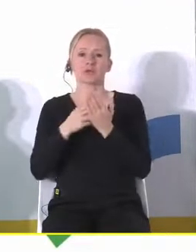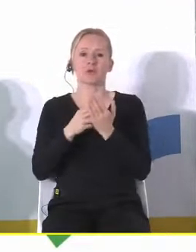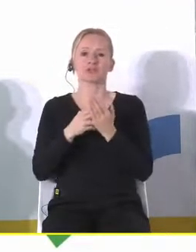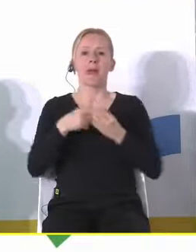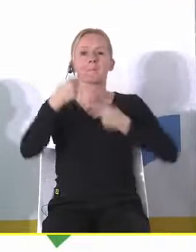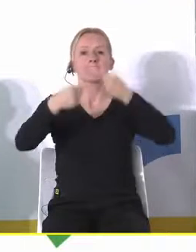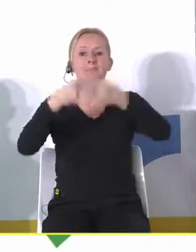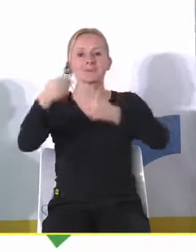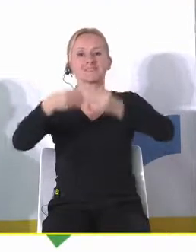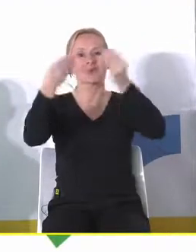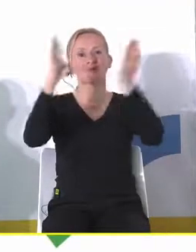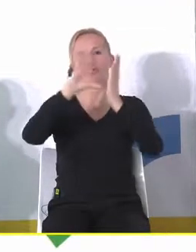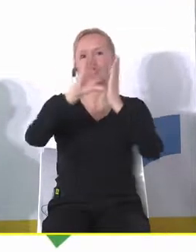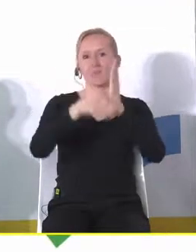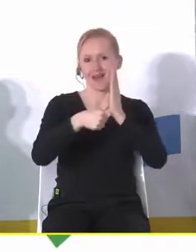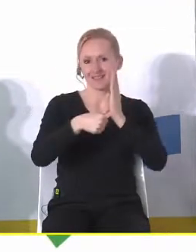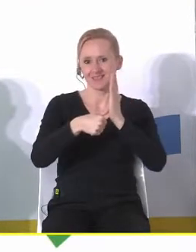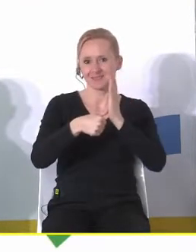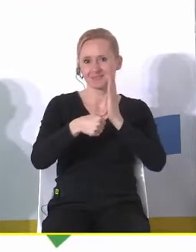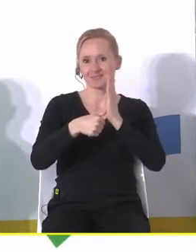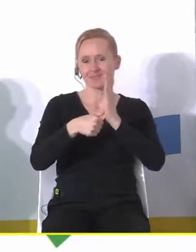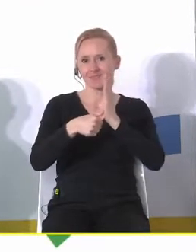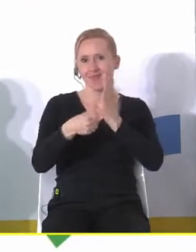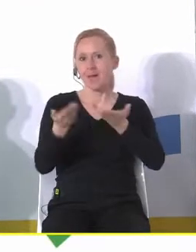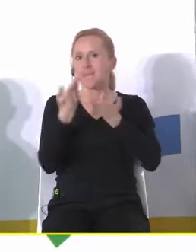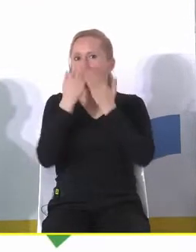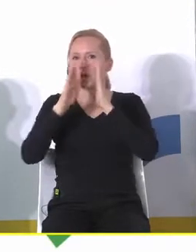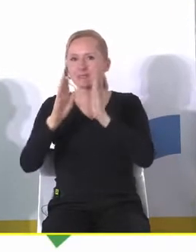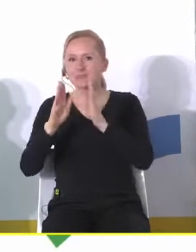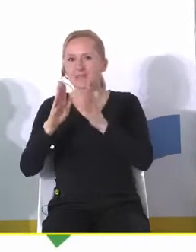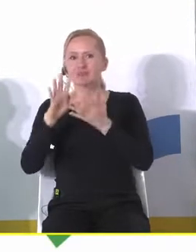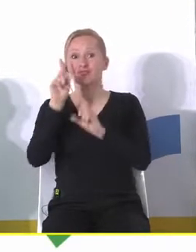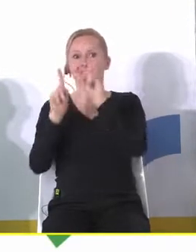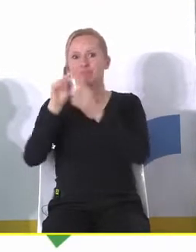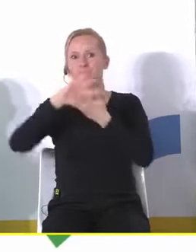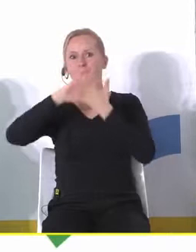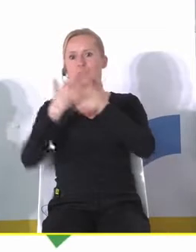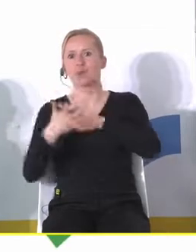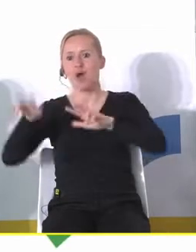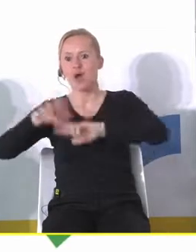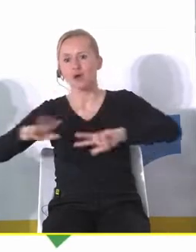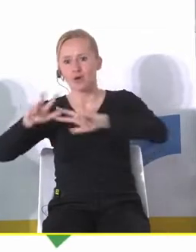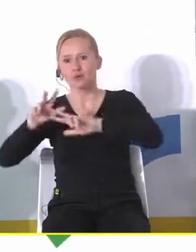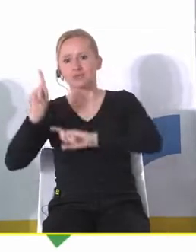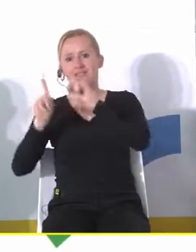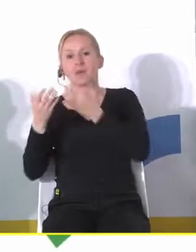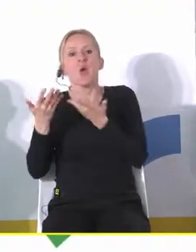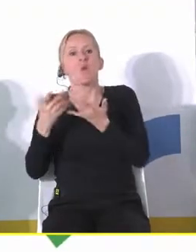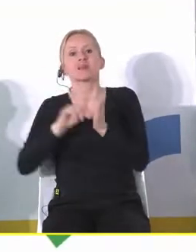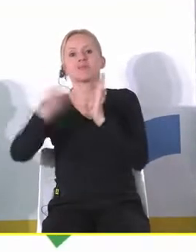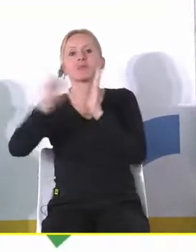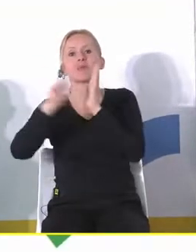sam proces urbanizacji no przyja na przykład rozpadowi rodzin też tak na przykład ułatwia mobilność ekonomiczną